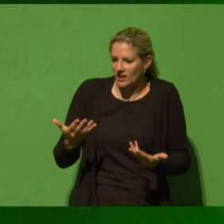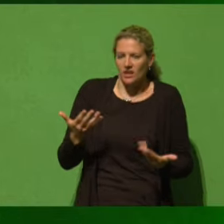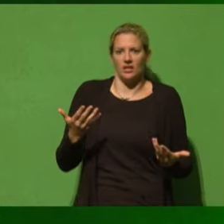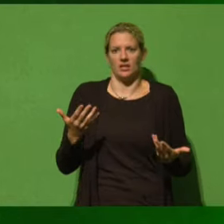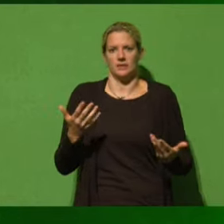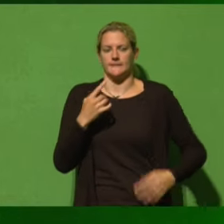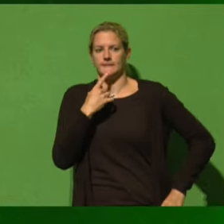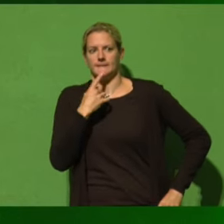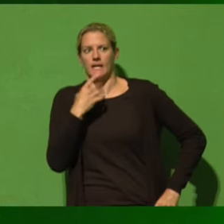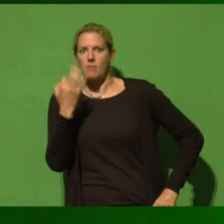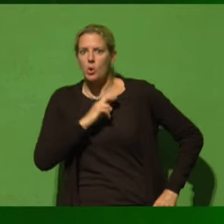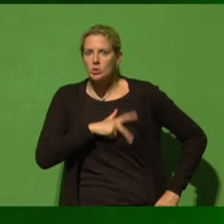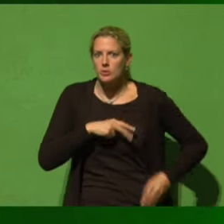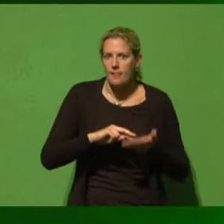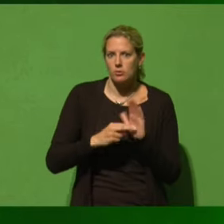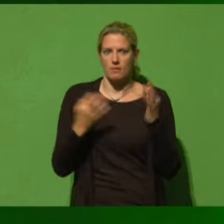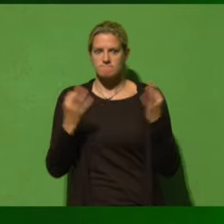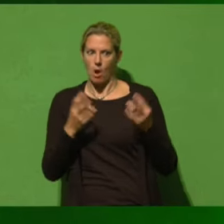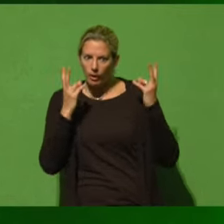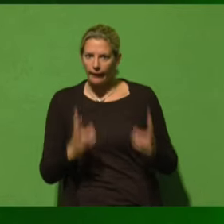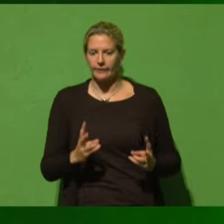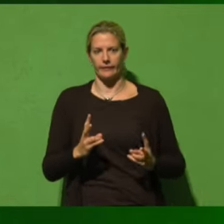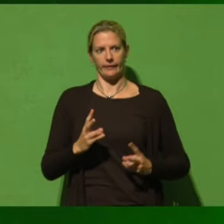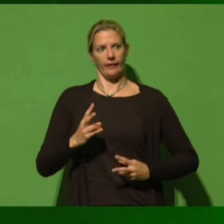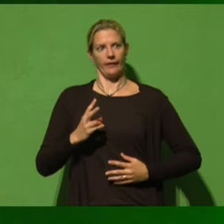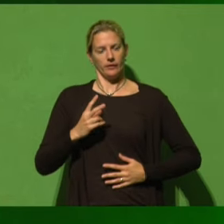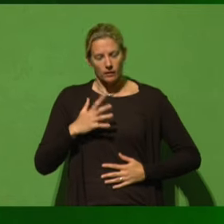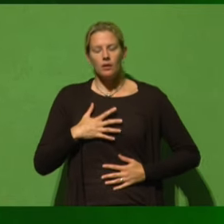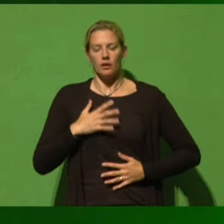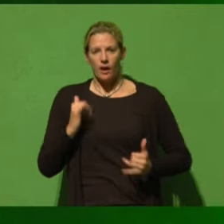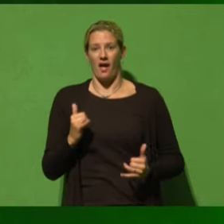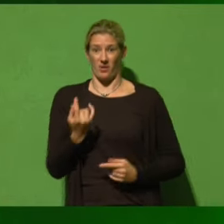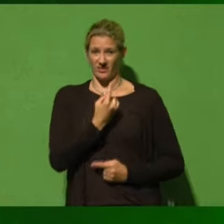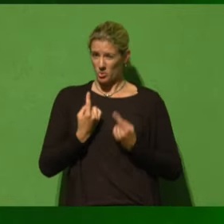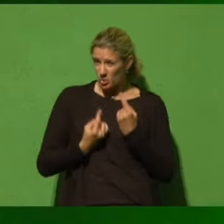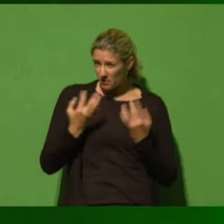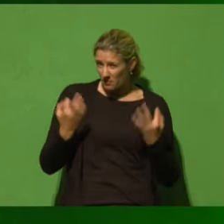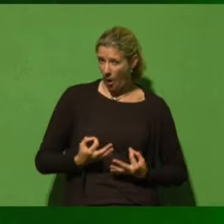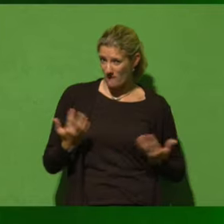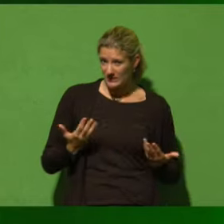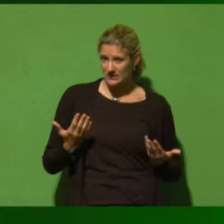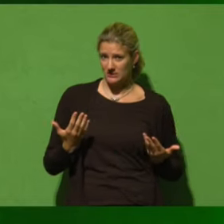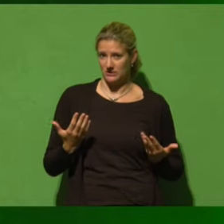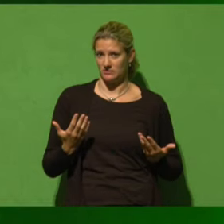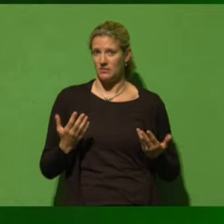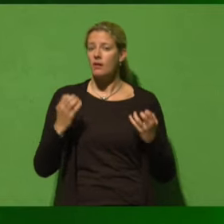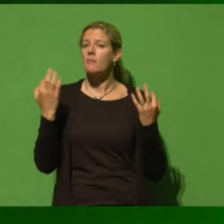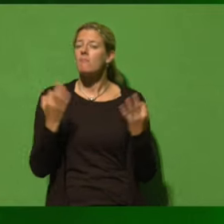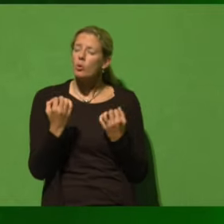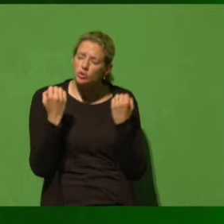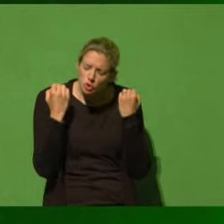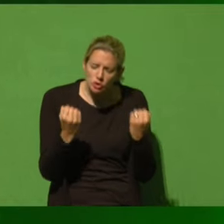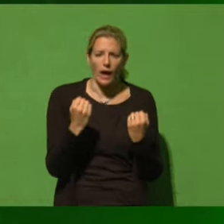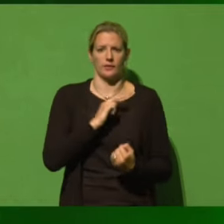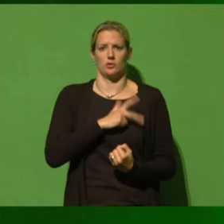und Gerechtigkeit als Wert an sich und aus sich selbst heraus. Aber gerade wir Grüne brauchen auch eine gute, funktionierende, starke Sozialpolitik,